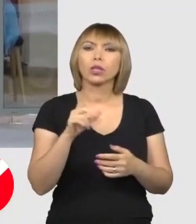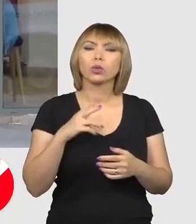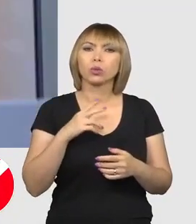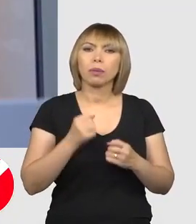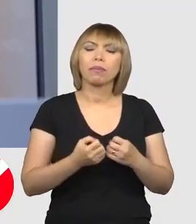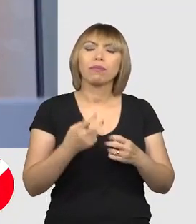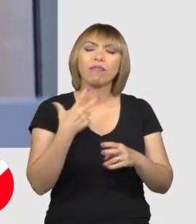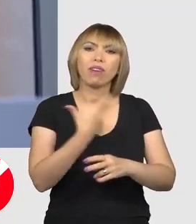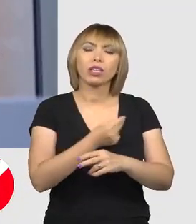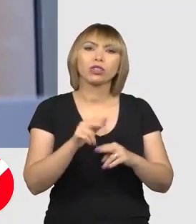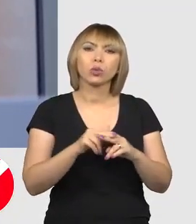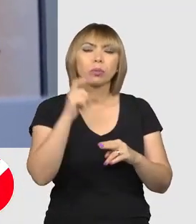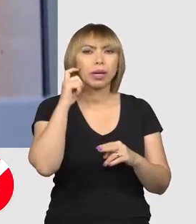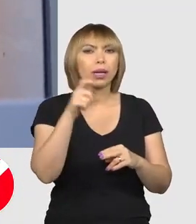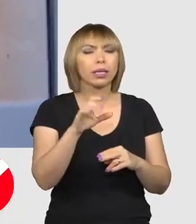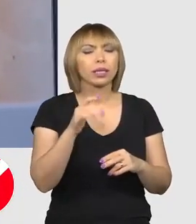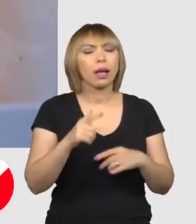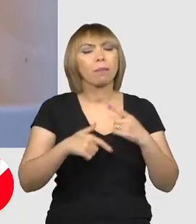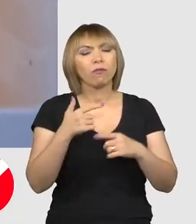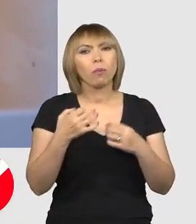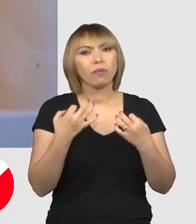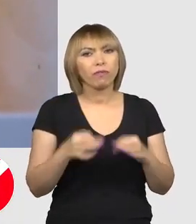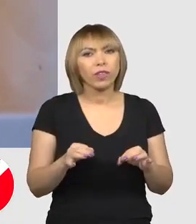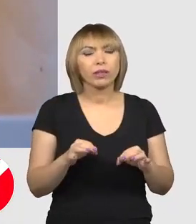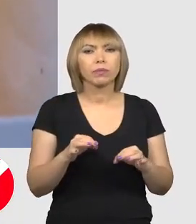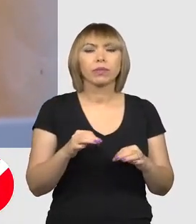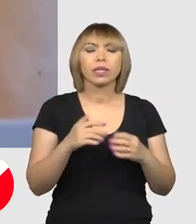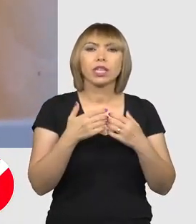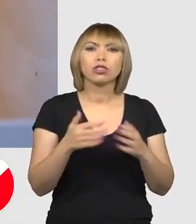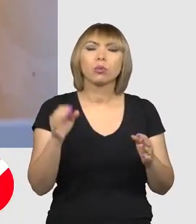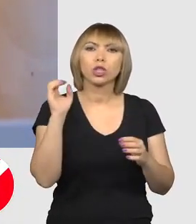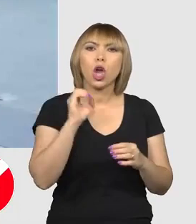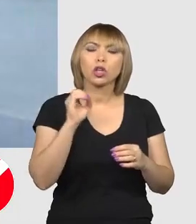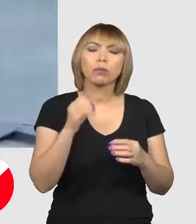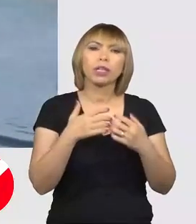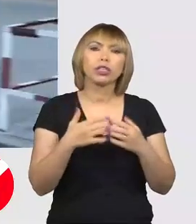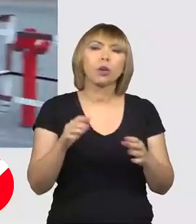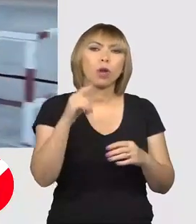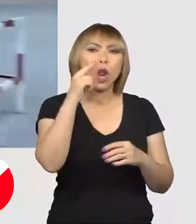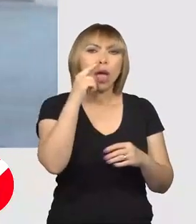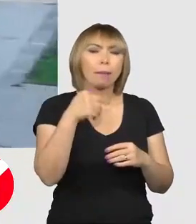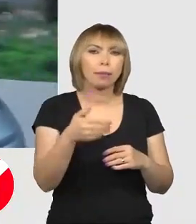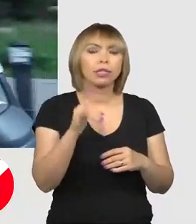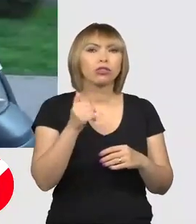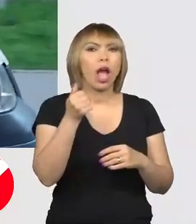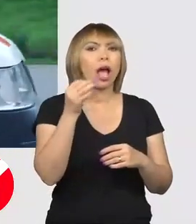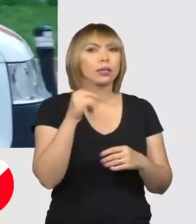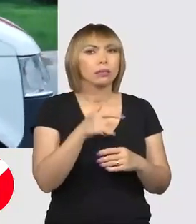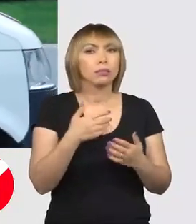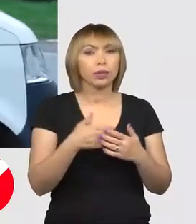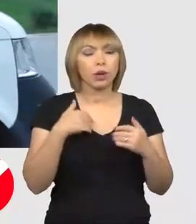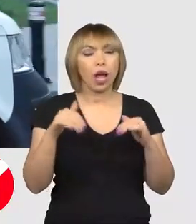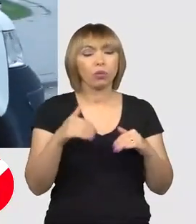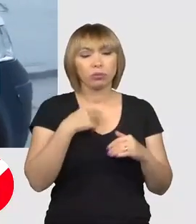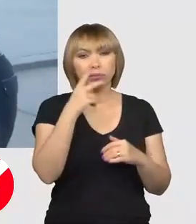vaccinați, cum credeți că vom fi în început de octombrie, început de noiembrie și la terapie intensivă? Pentru că acum,